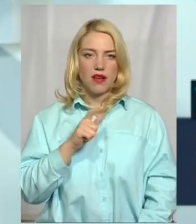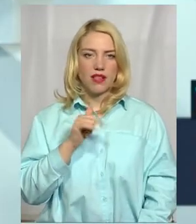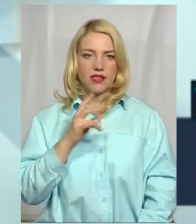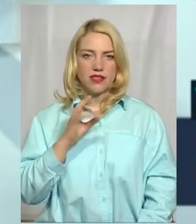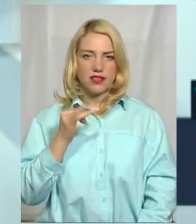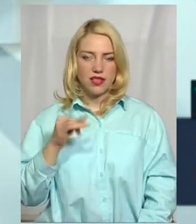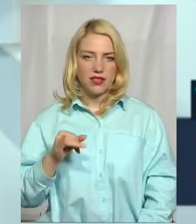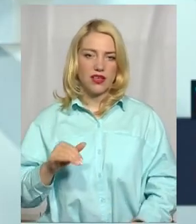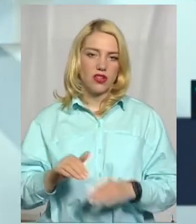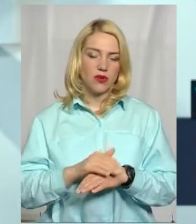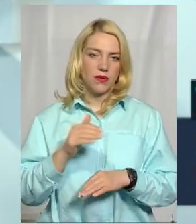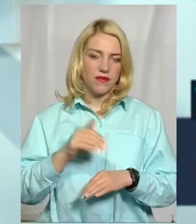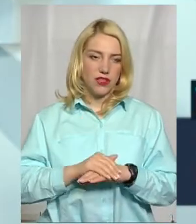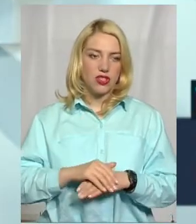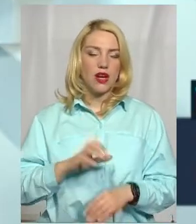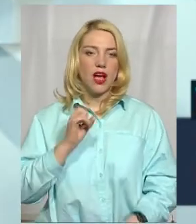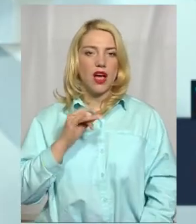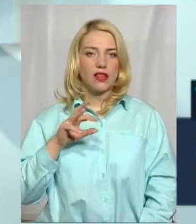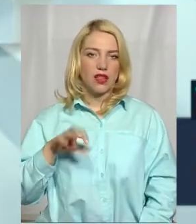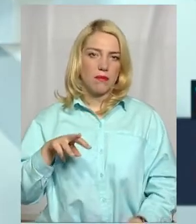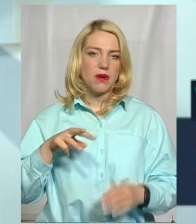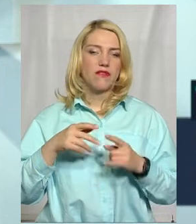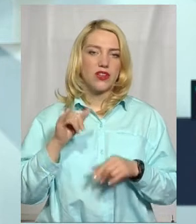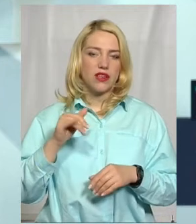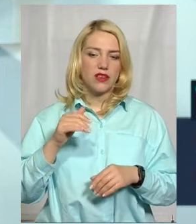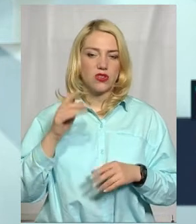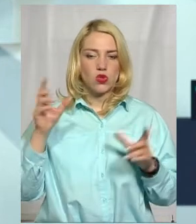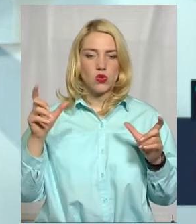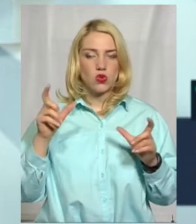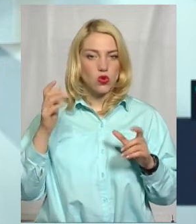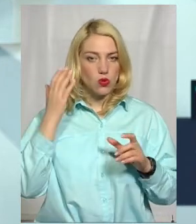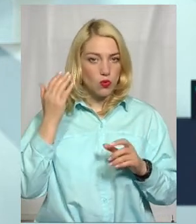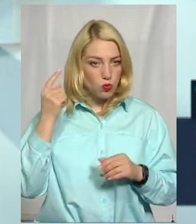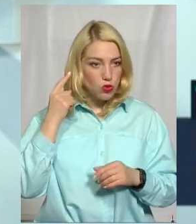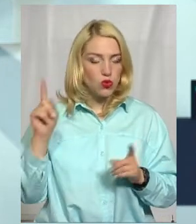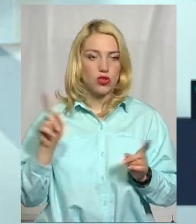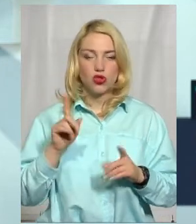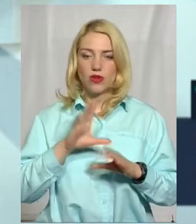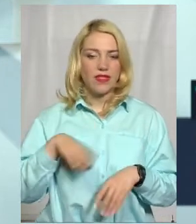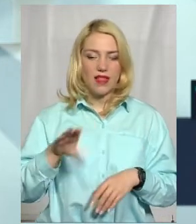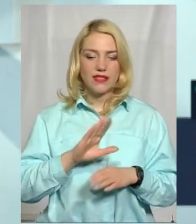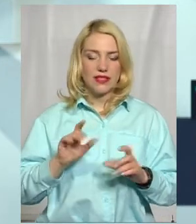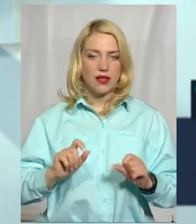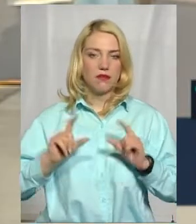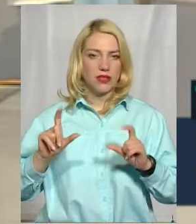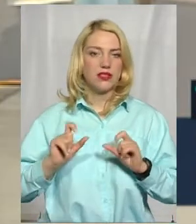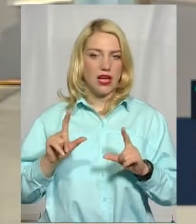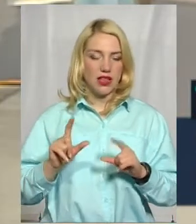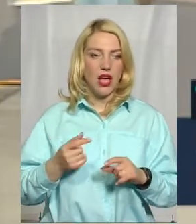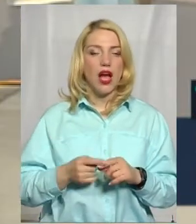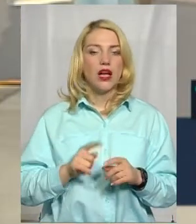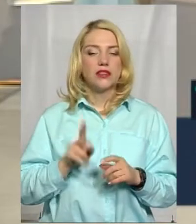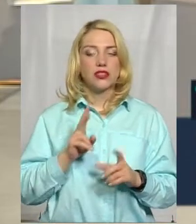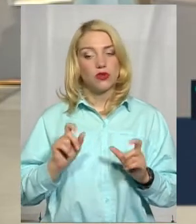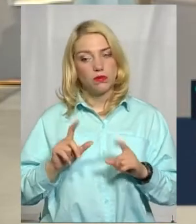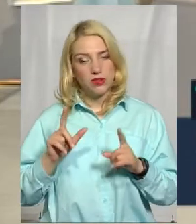вечір. Добрий. Тож, пане Артеме, у сюжеті почули, що не всі підняли вартість проїзду. Ті, котрі підняли, вони у